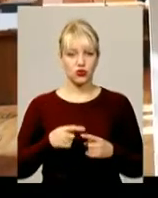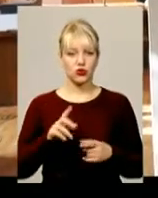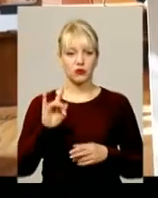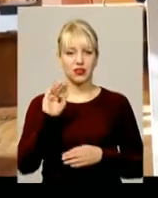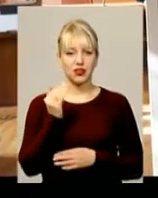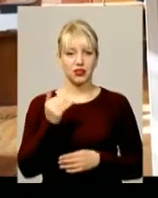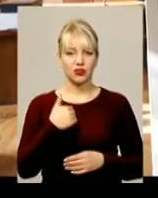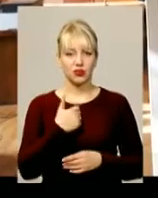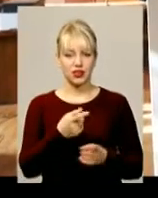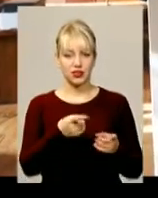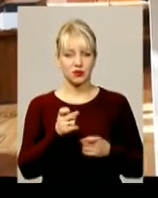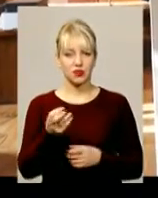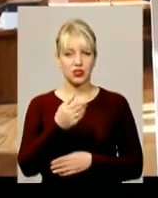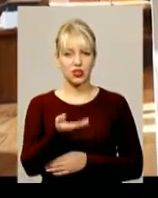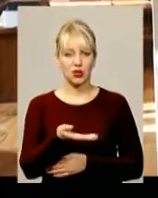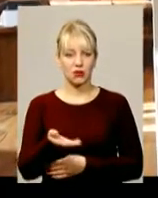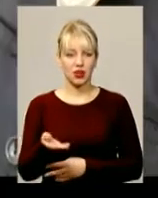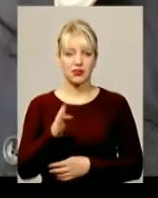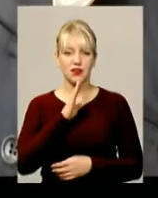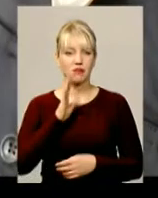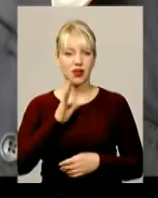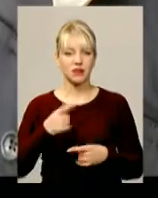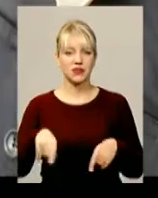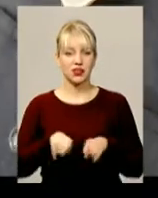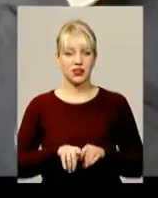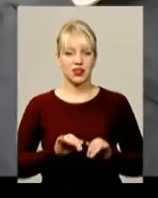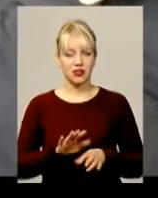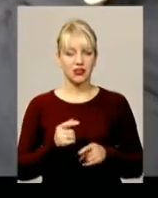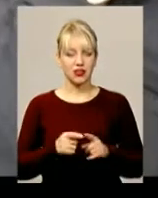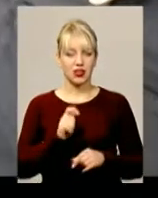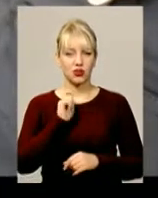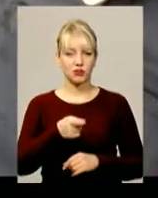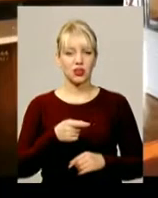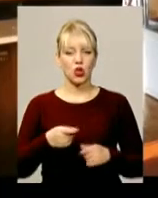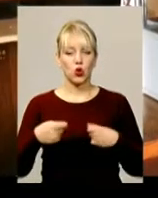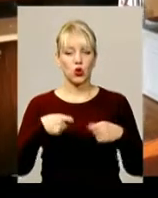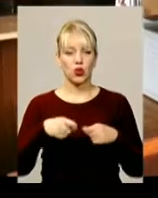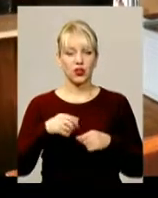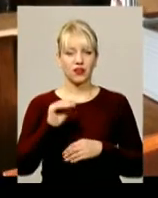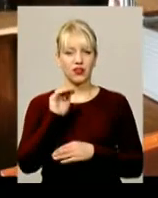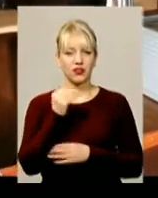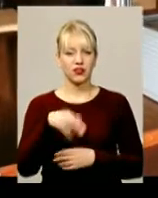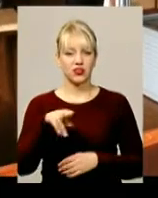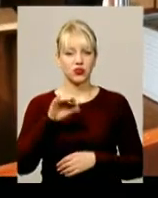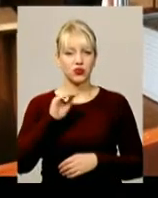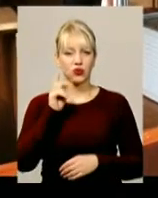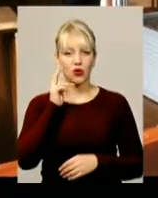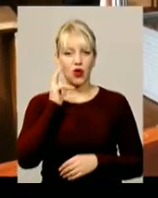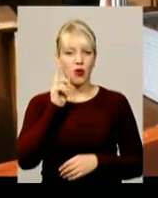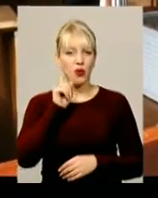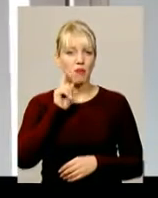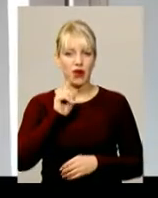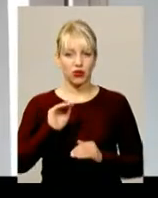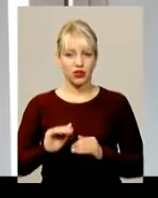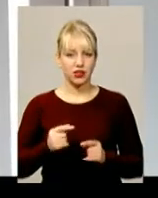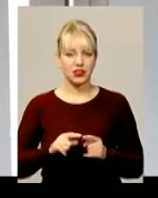залучити до жебратства. Мамі хлопчика за такі дії інкримінують торгівлю людиною, вчиненою щодо малолітнього. Це особливо тяжкий